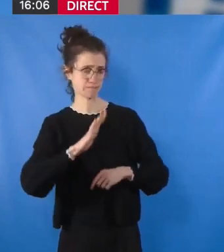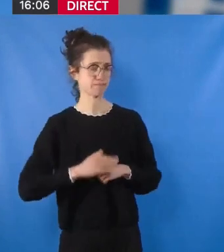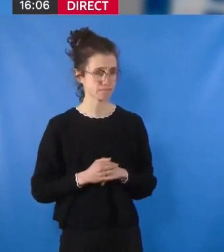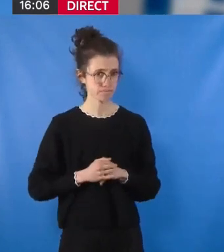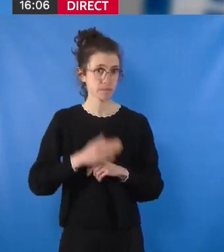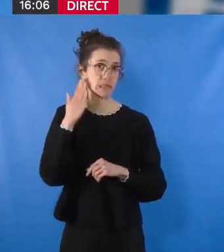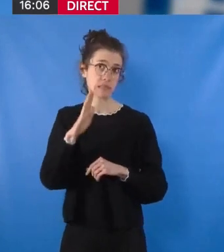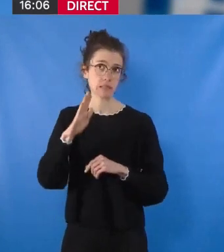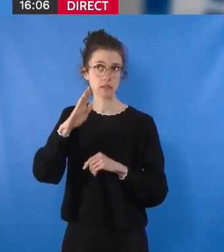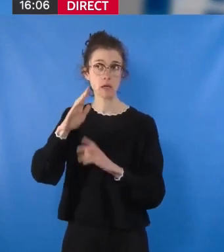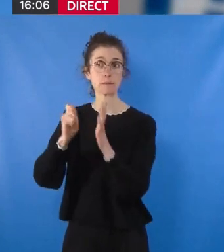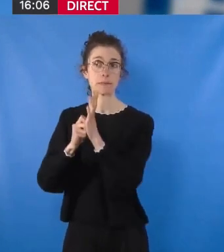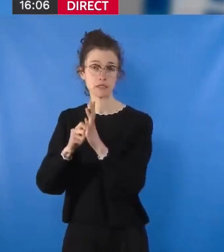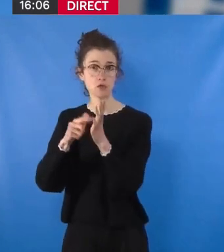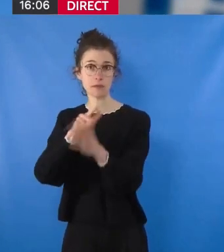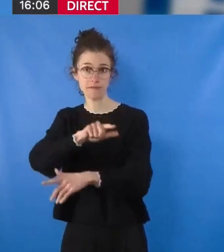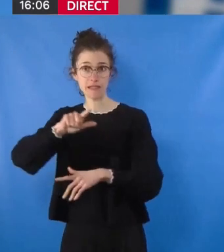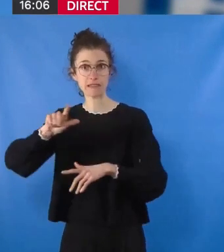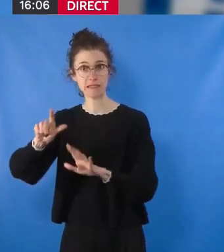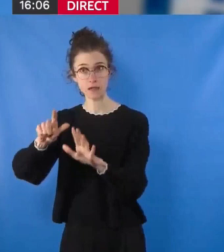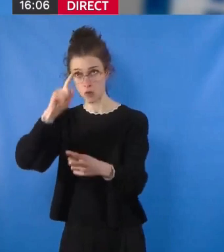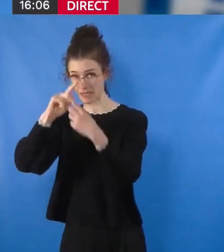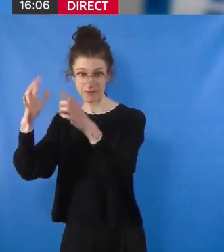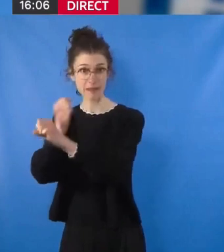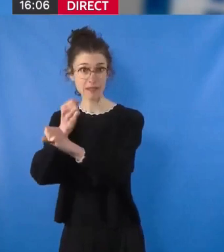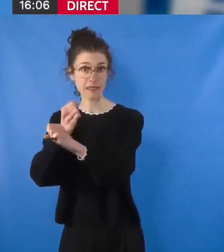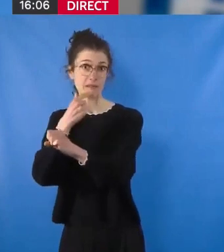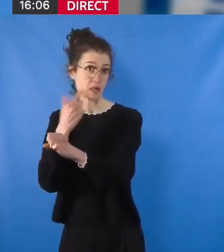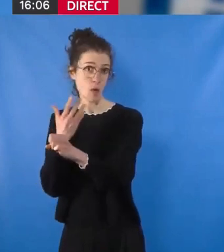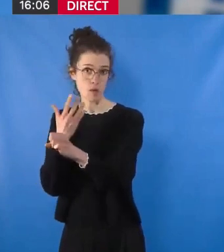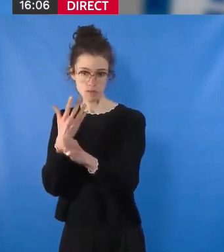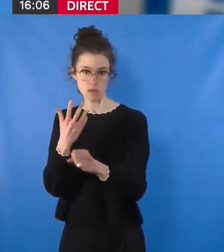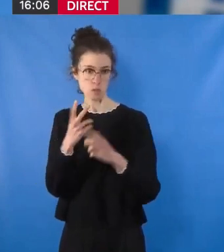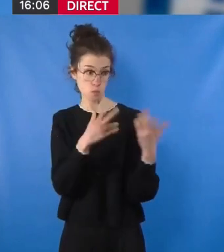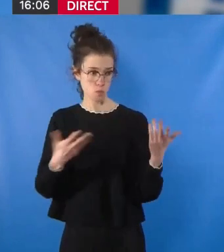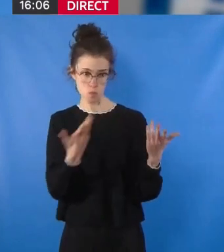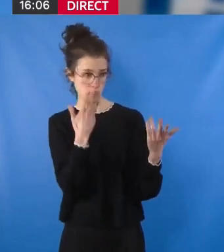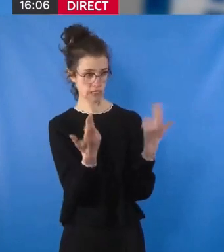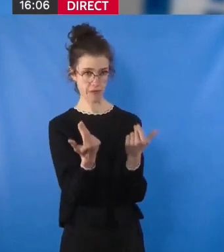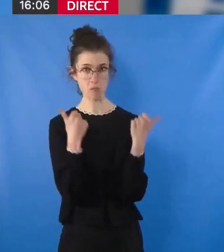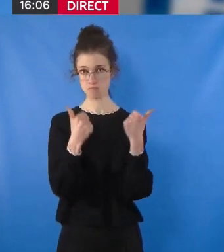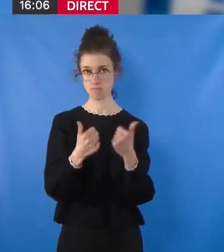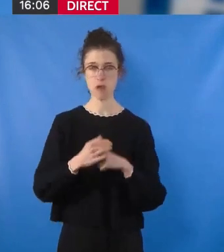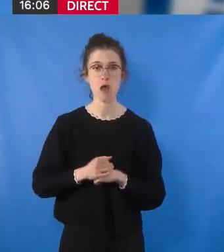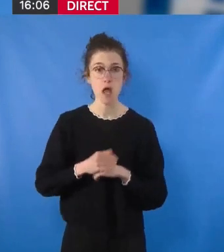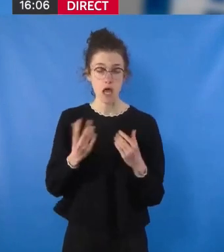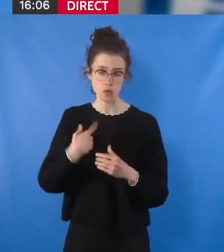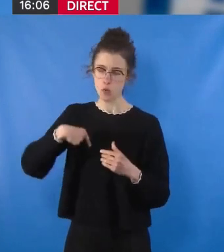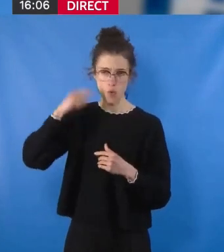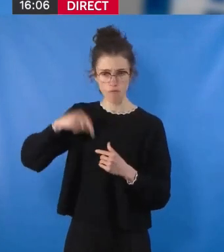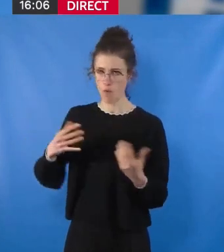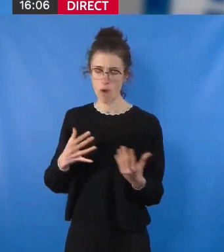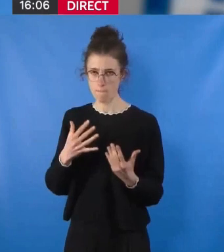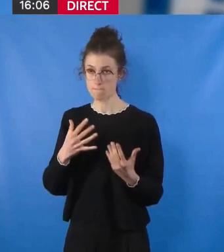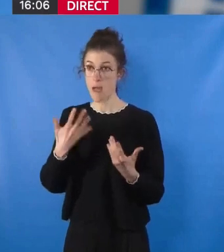tout va bien. A un moment où les acteurs privés ne parviennent pas à écouler leur production, nous pouvons, nous devons en profiter pour